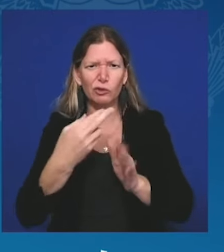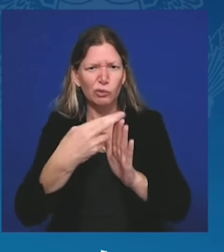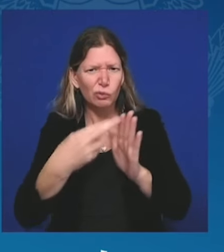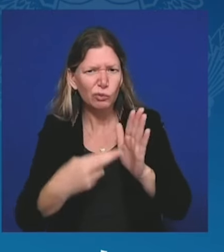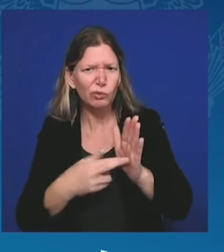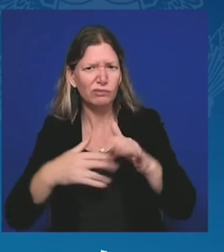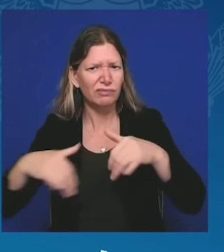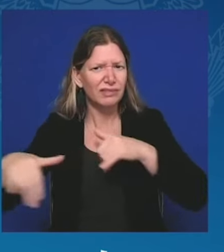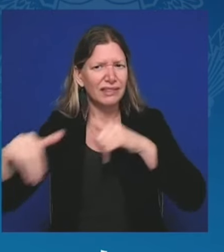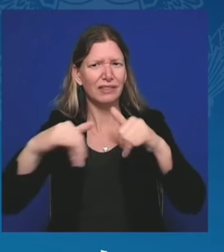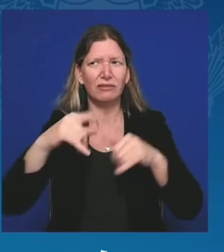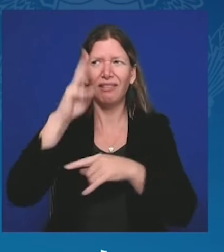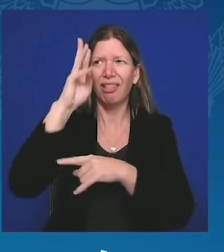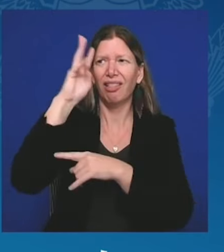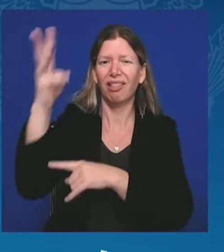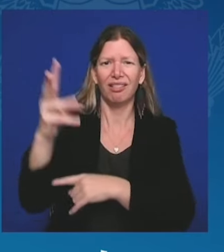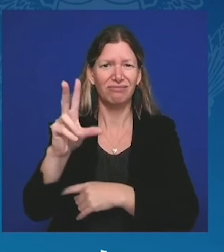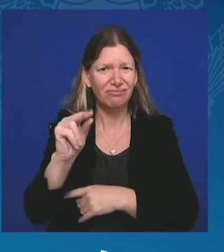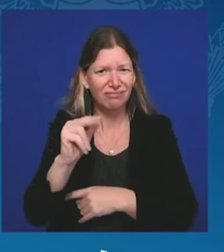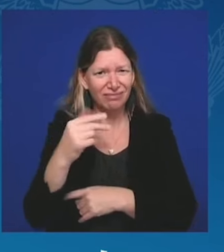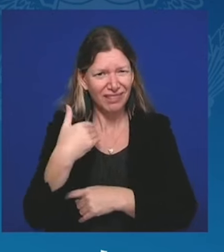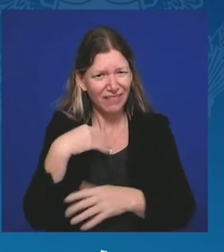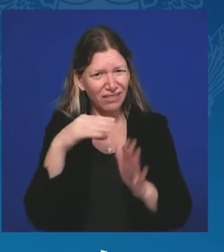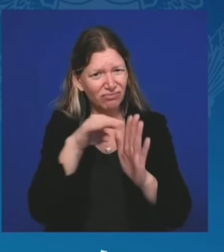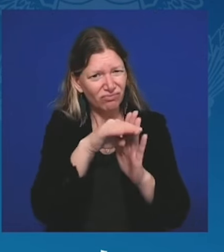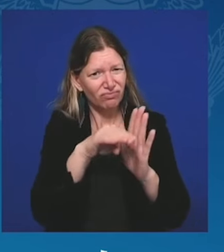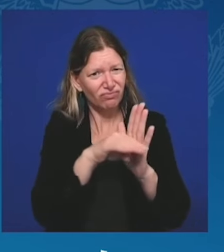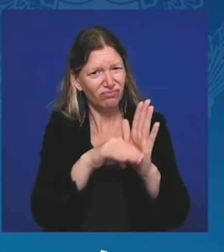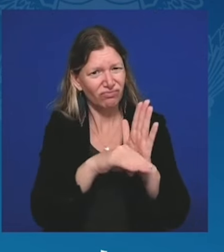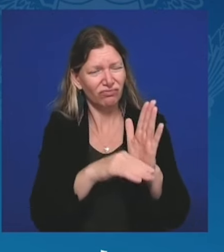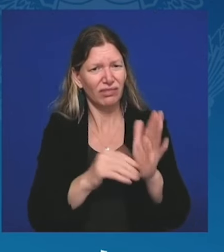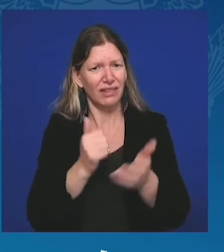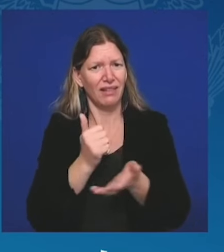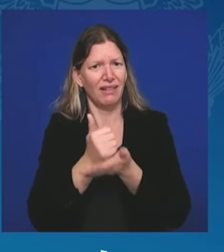świecie. Wspierają bezpieczeństwo i dobrobyt Ameryki.